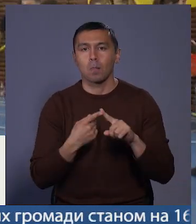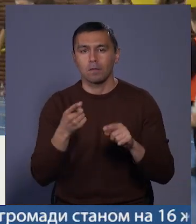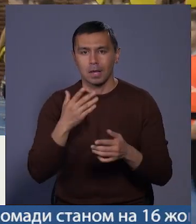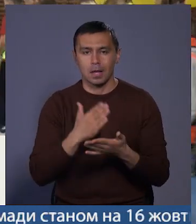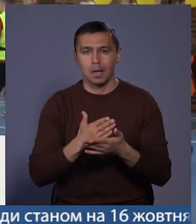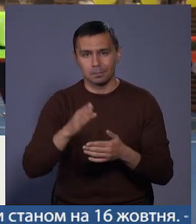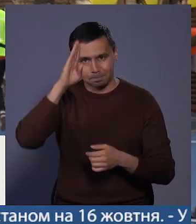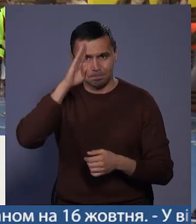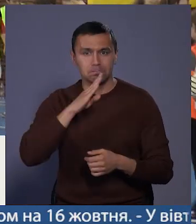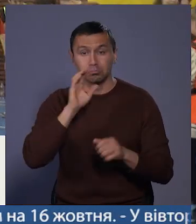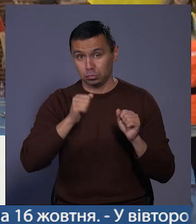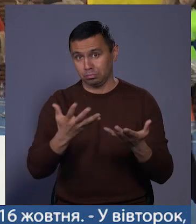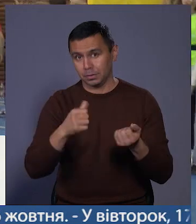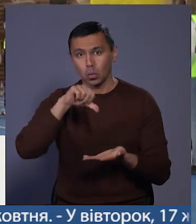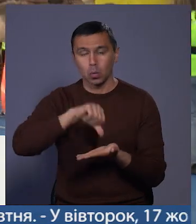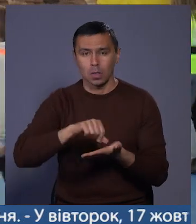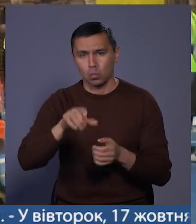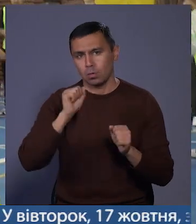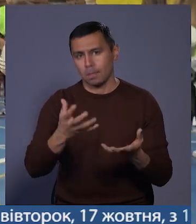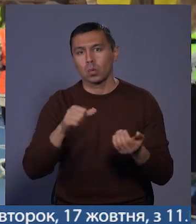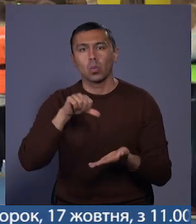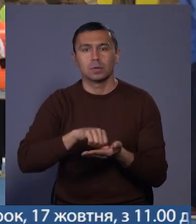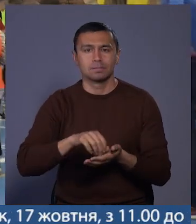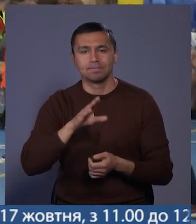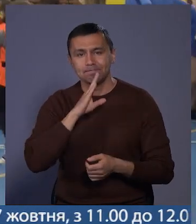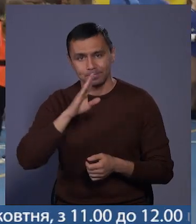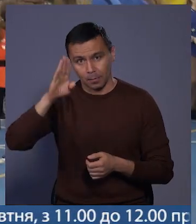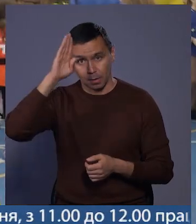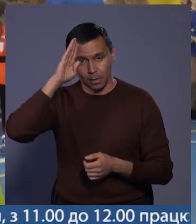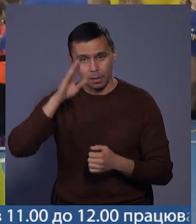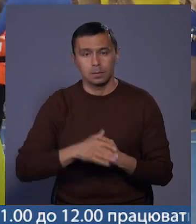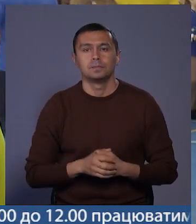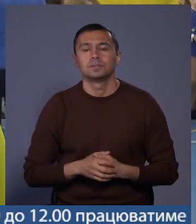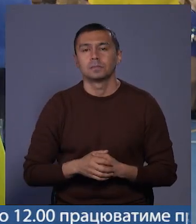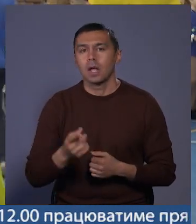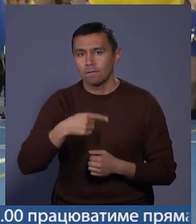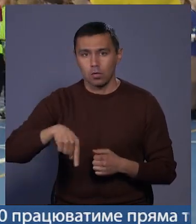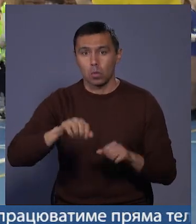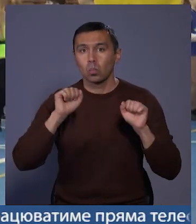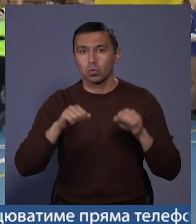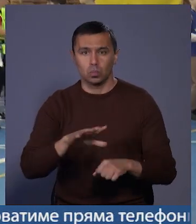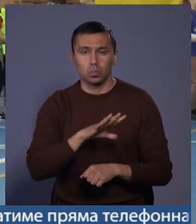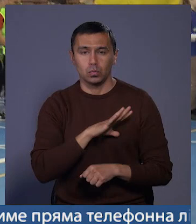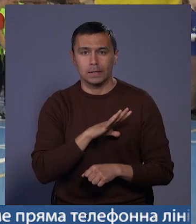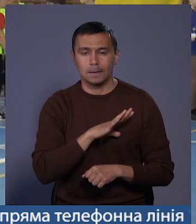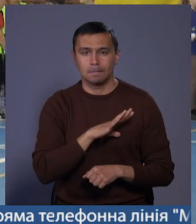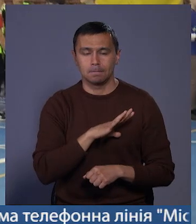вони є гендерними, тобто там можуть приймати участь дівчата-хлопці. Вони можуть бути